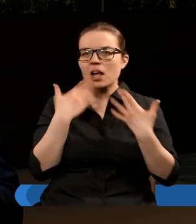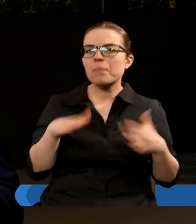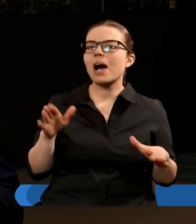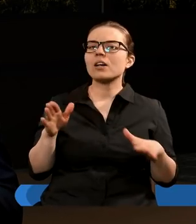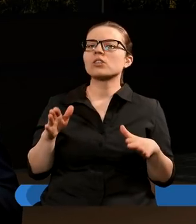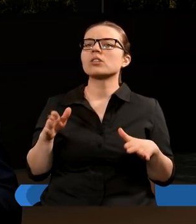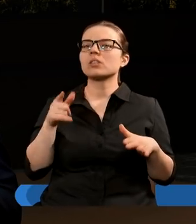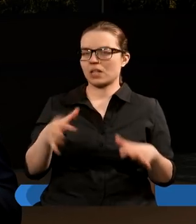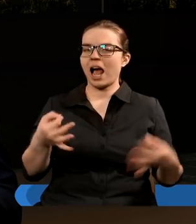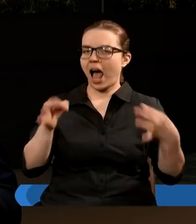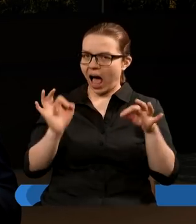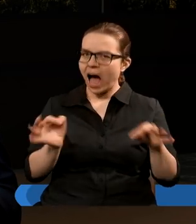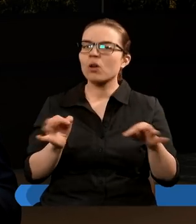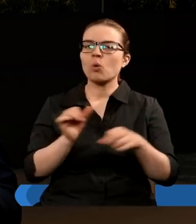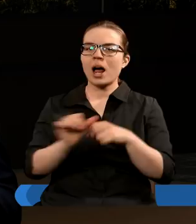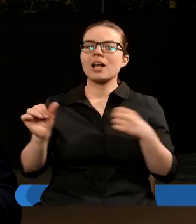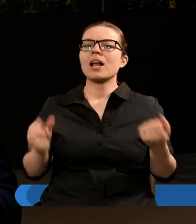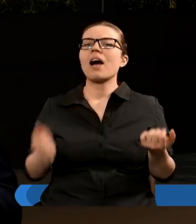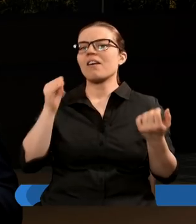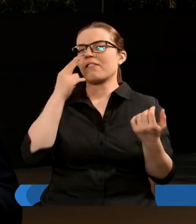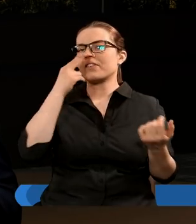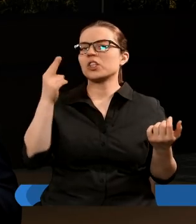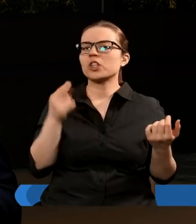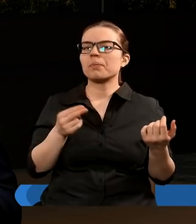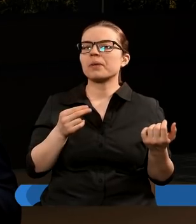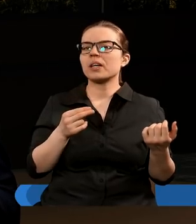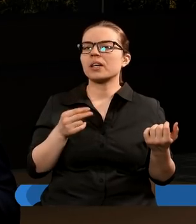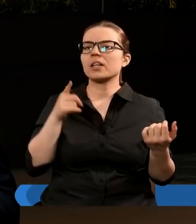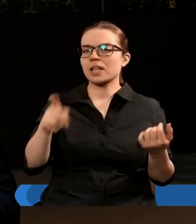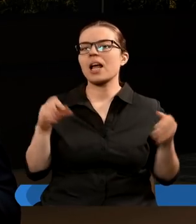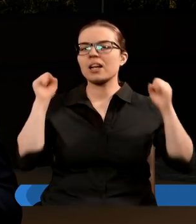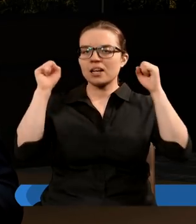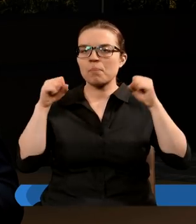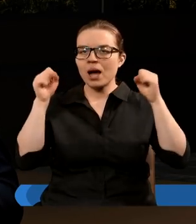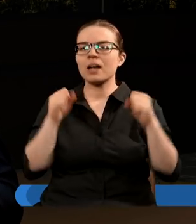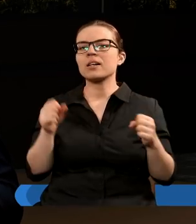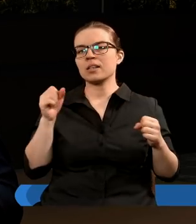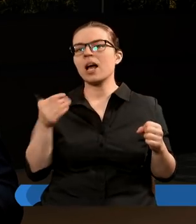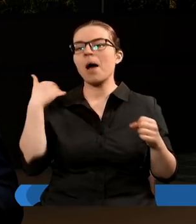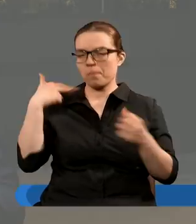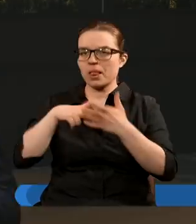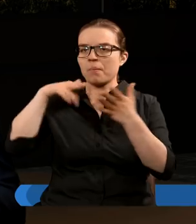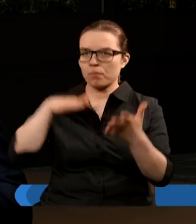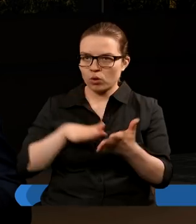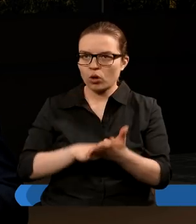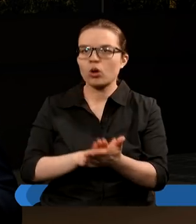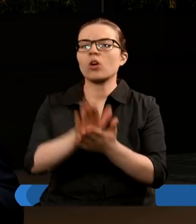aktualne i widzimy, że ten baranek, się wydawało na początku, już wyrósł w